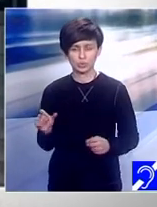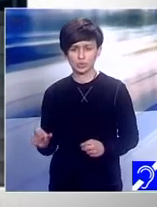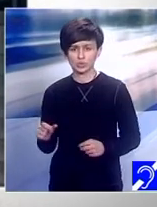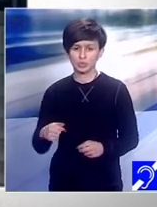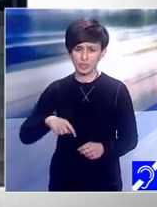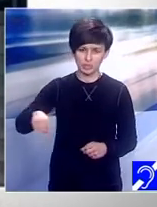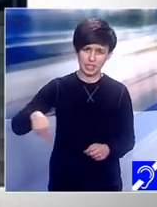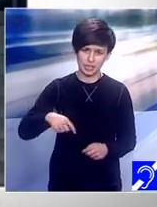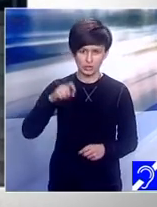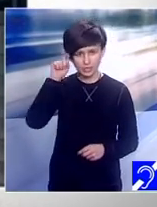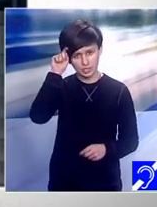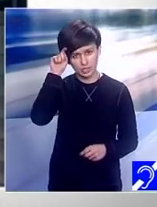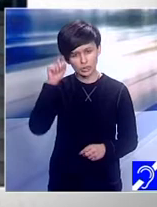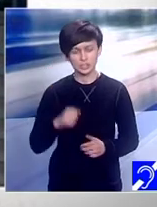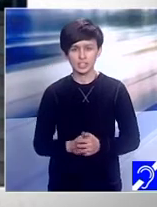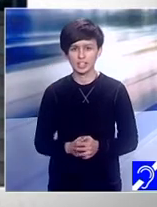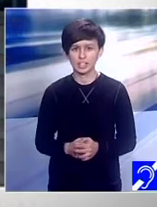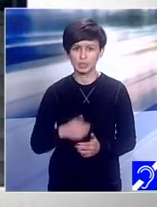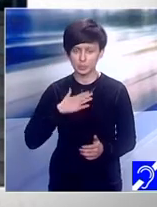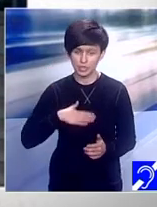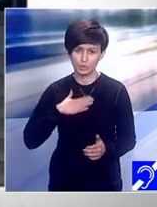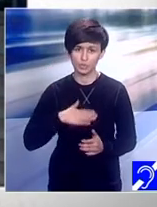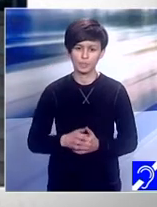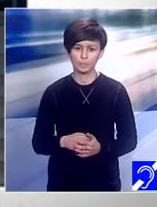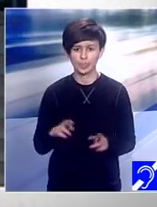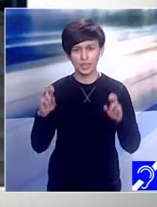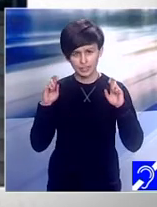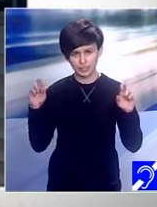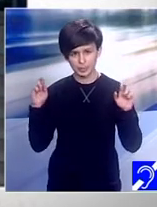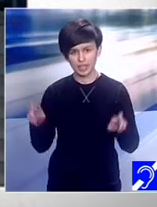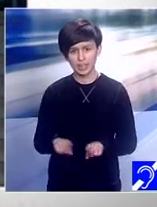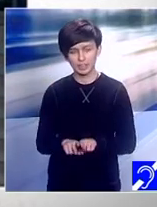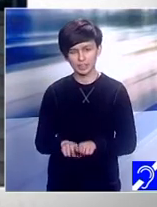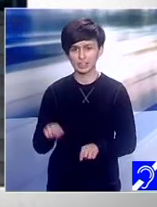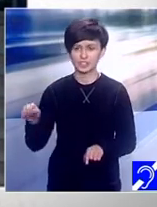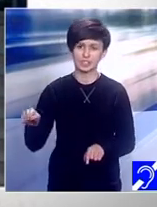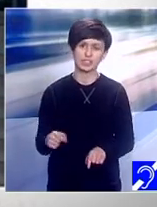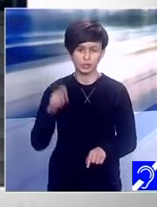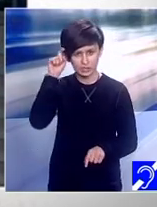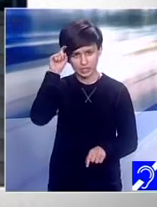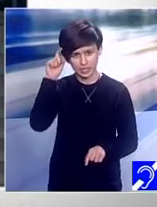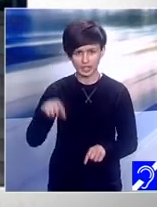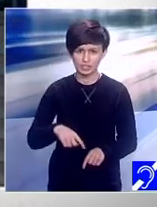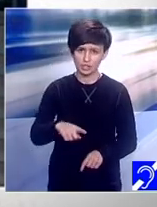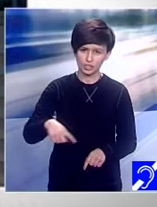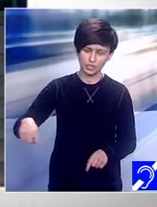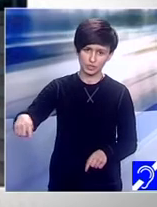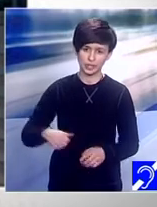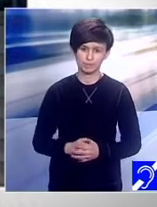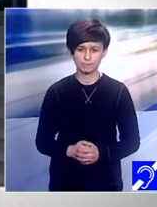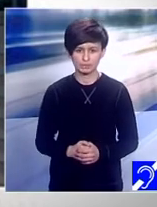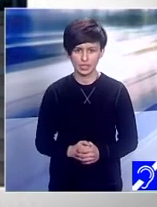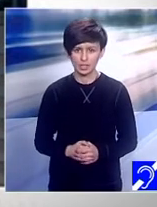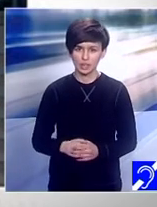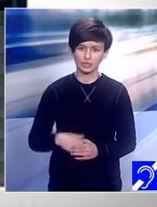considerăm foarte drag și sperăm ca și dumneavoastră să-l considerați asemenea. A fost luni 21 martie, ziua